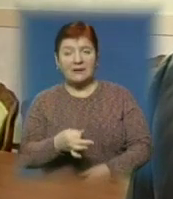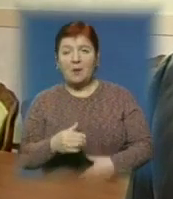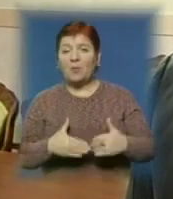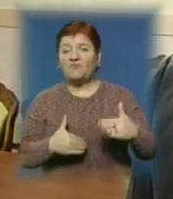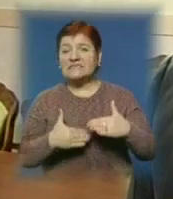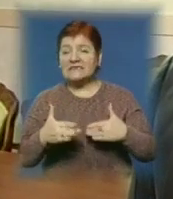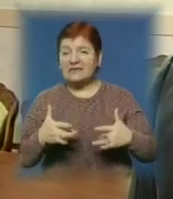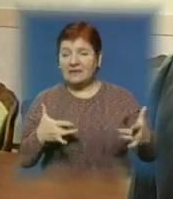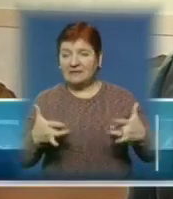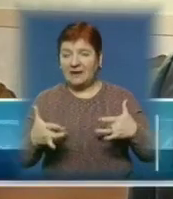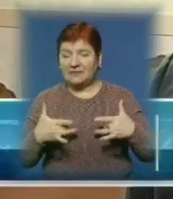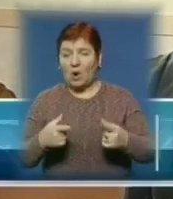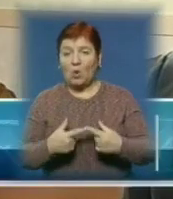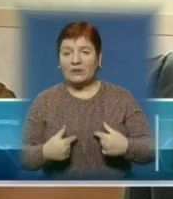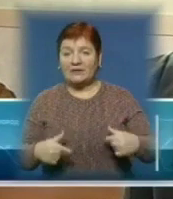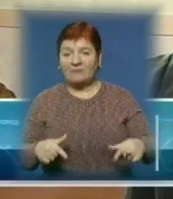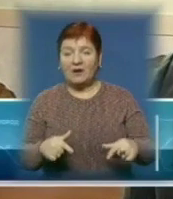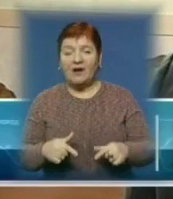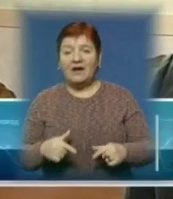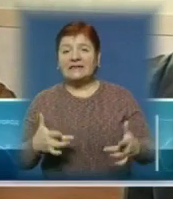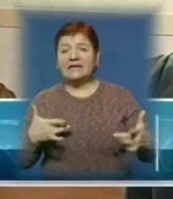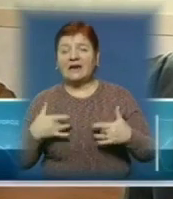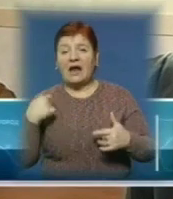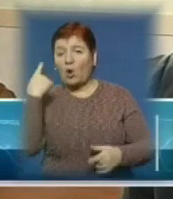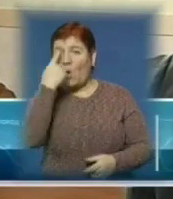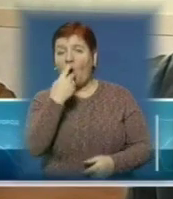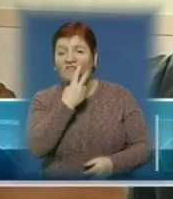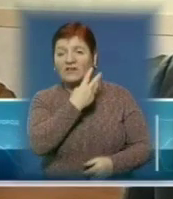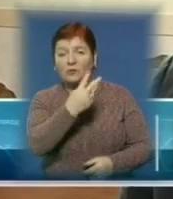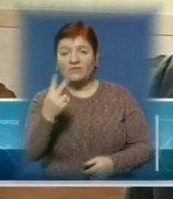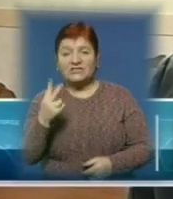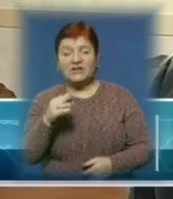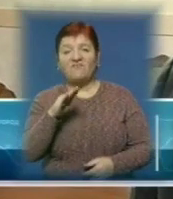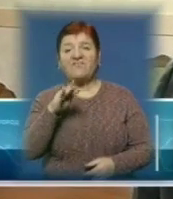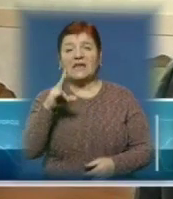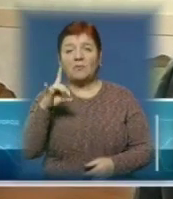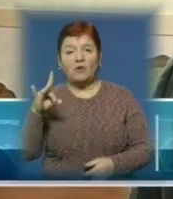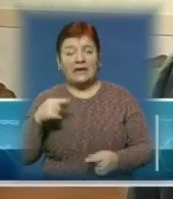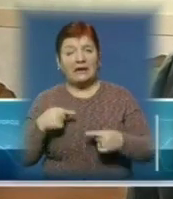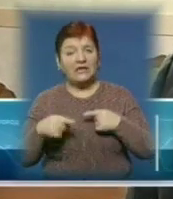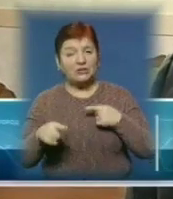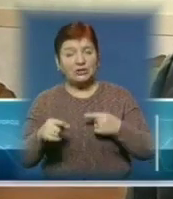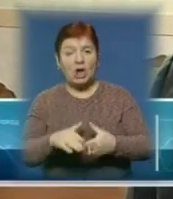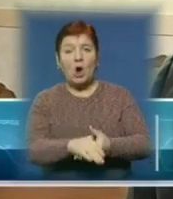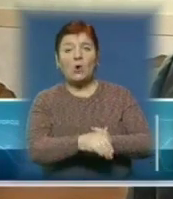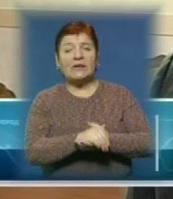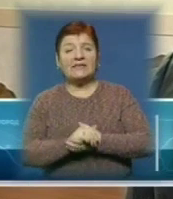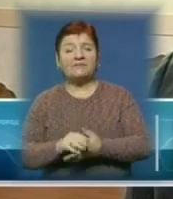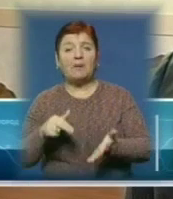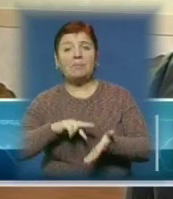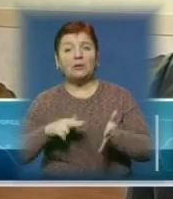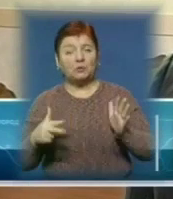наших колективів, театрально-видовищних, у нас є чотири театри, філармонія і інші колективи, планують